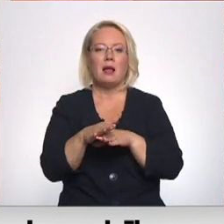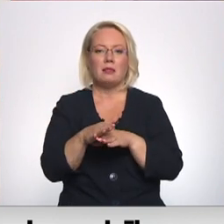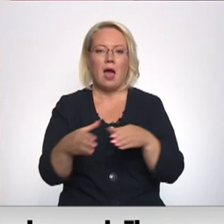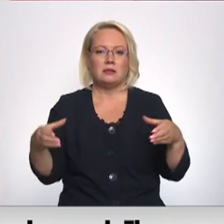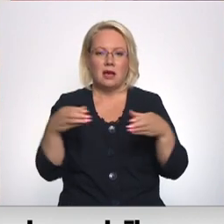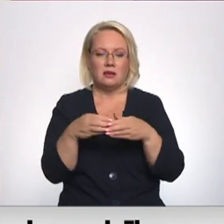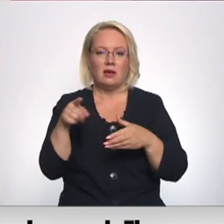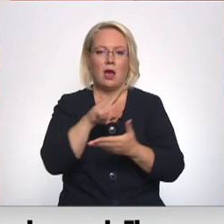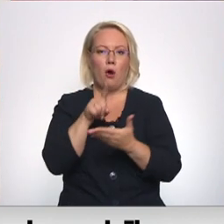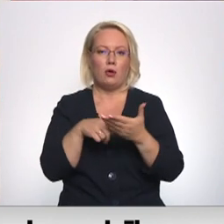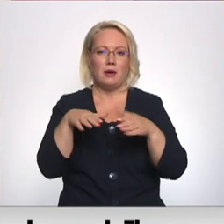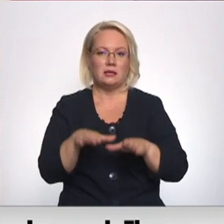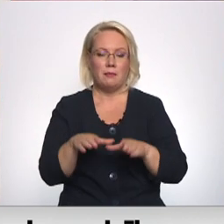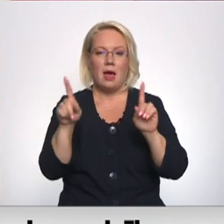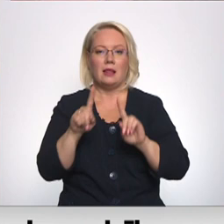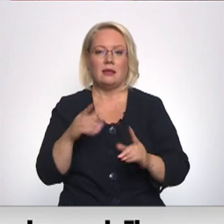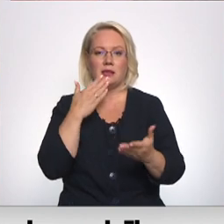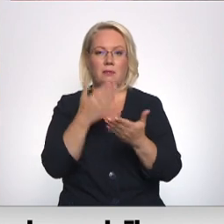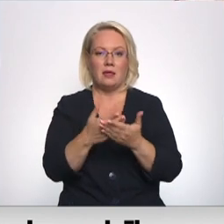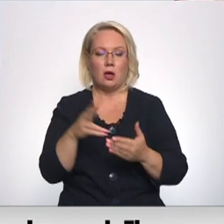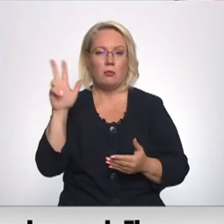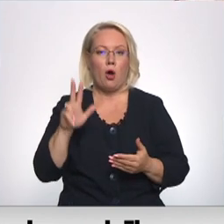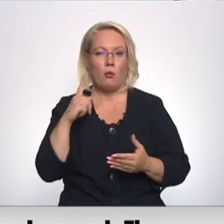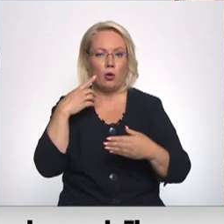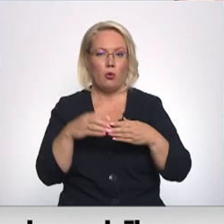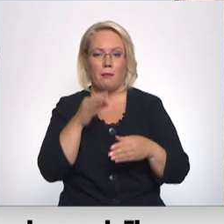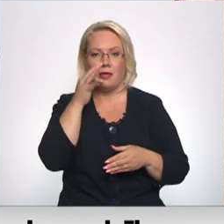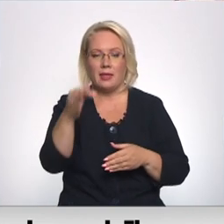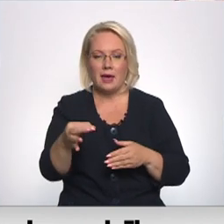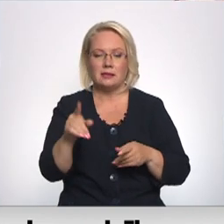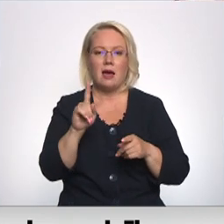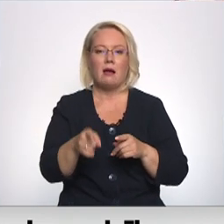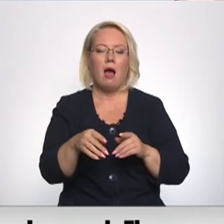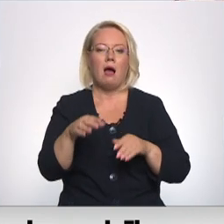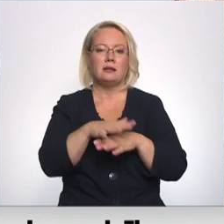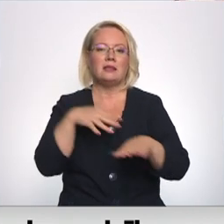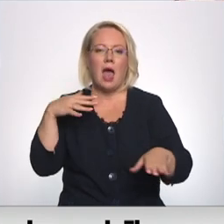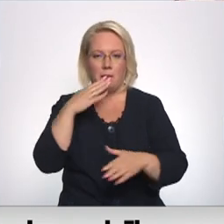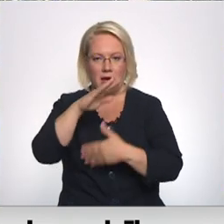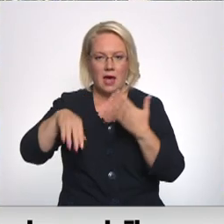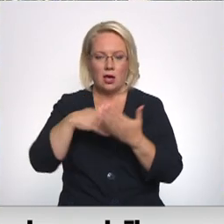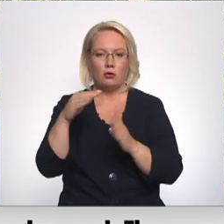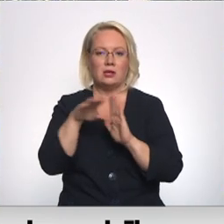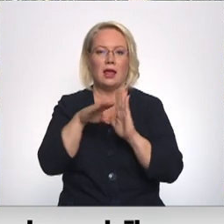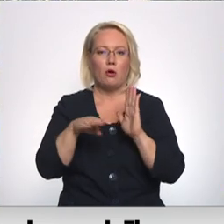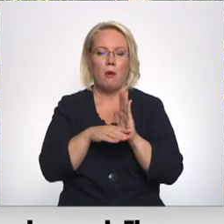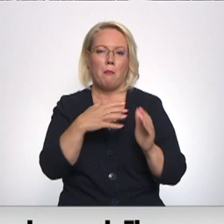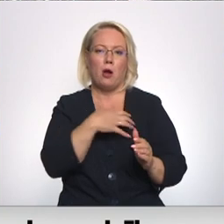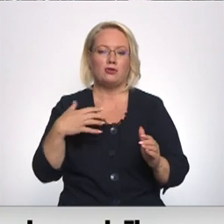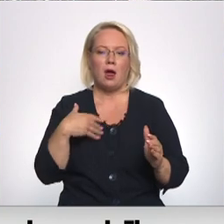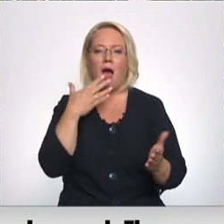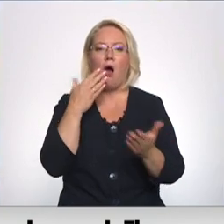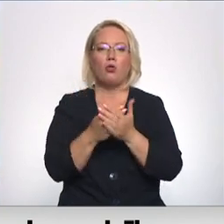izlēms. Lietas pieteikumā Daugavpils doma bija norādījusi, likumdevēs iejautas likumā par pašvaldībām noteiktajās automnomējās